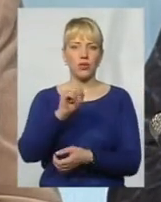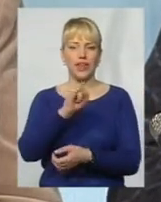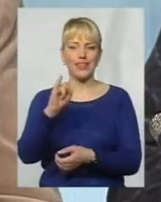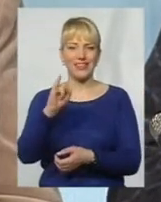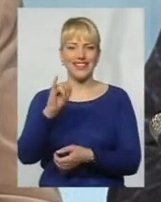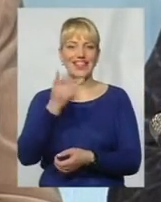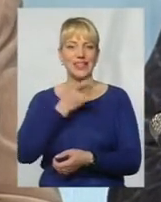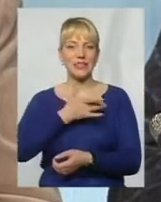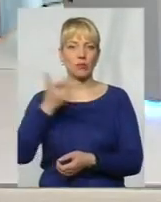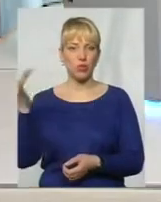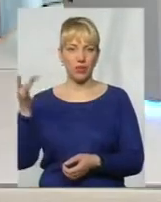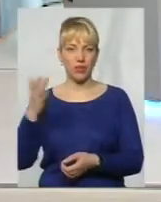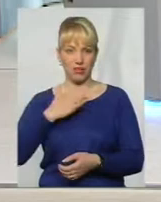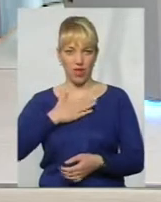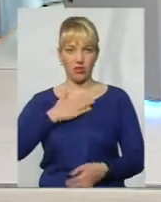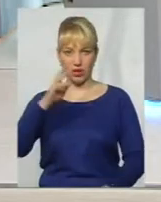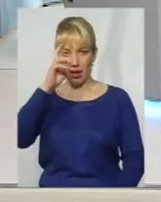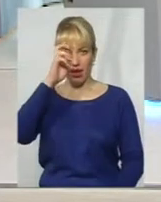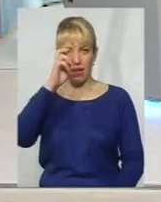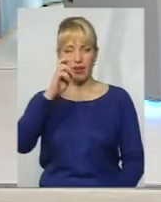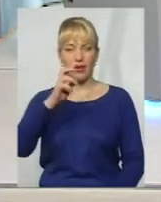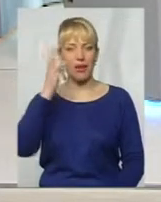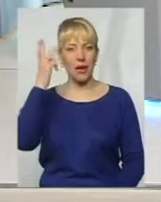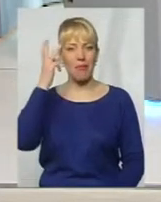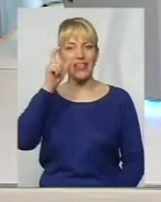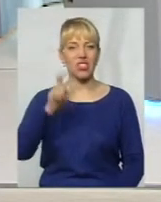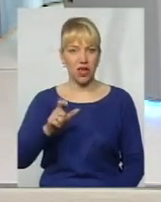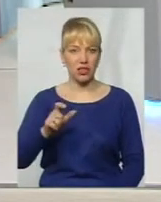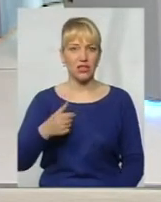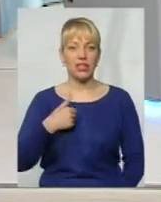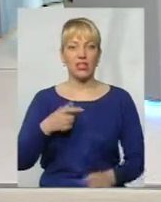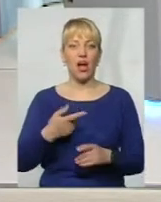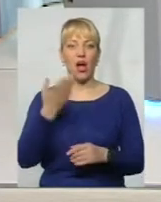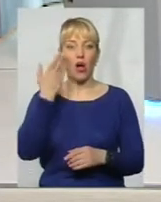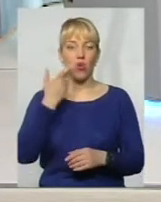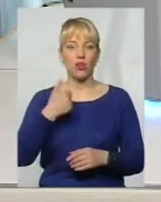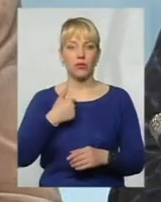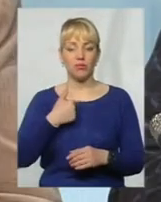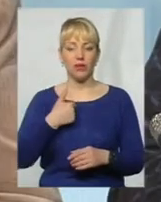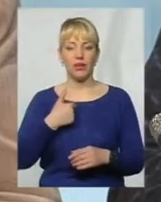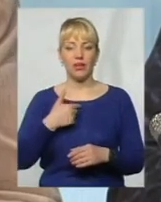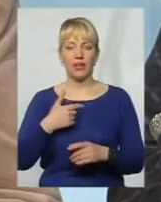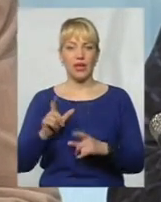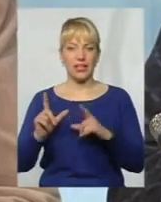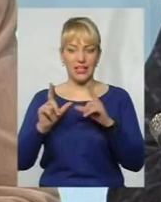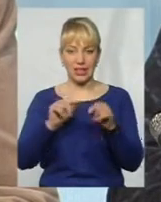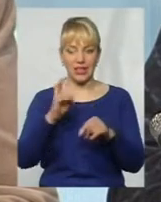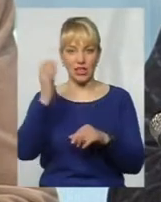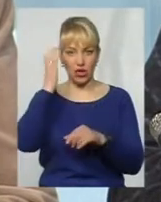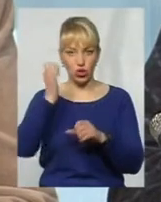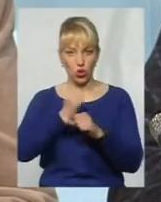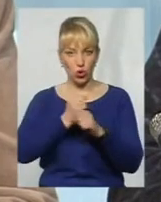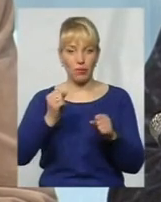А ми з ним перед тим, коли проважали машини на Чорнобиль, проводили інструктаж. Ми